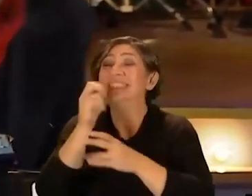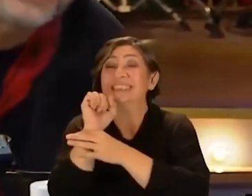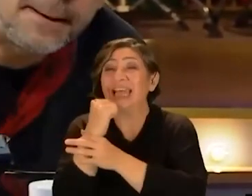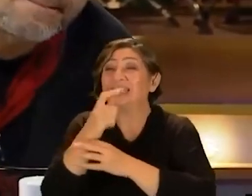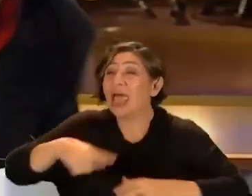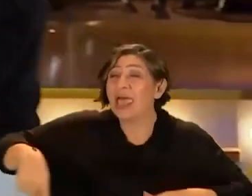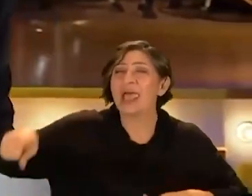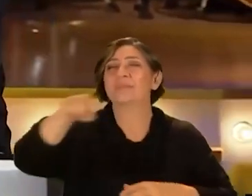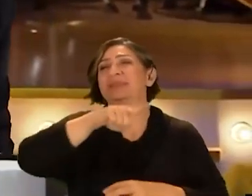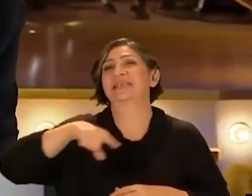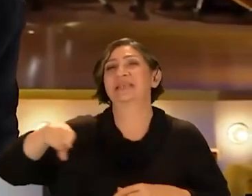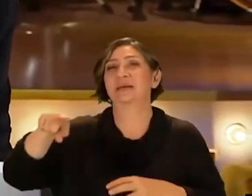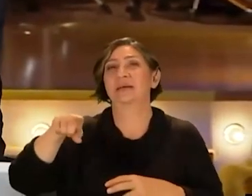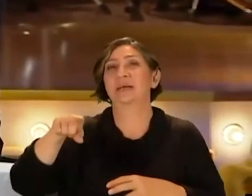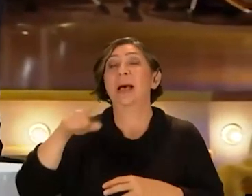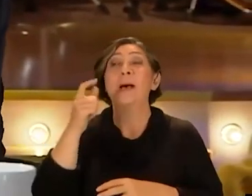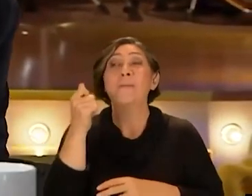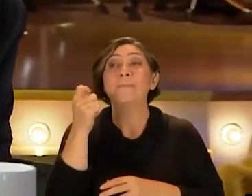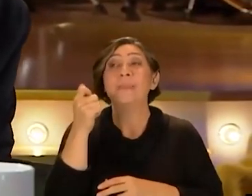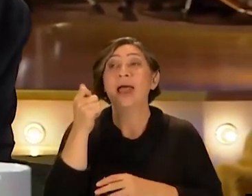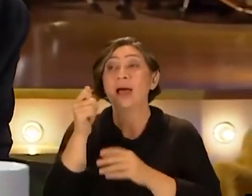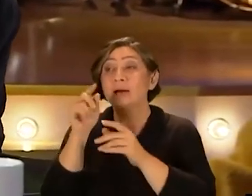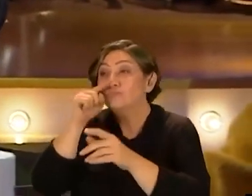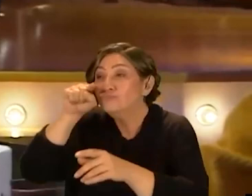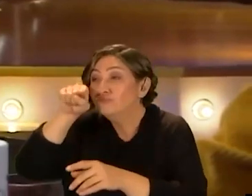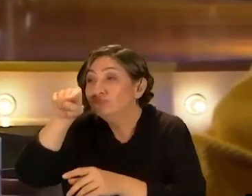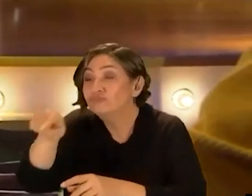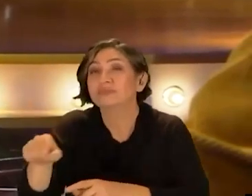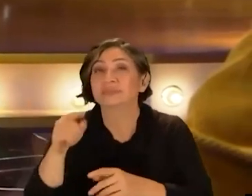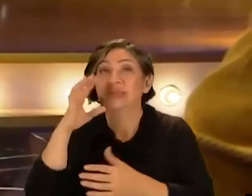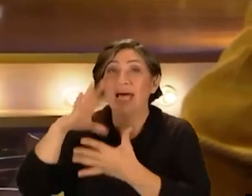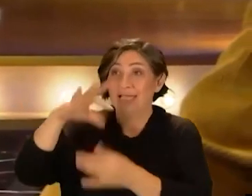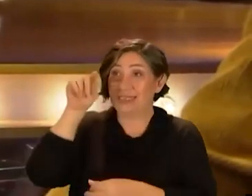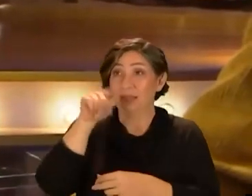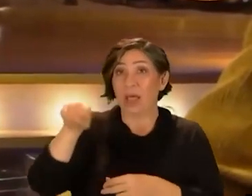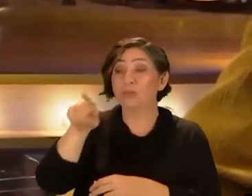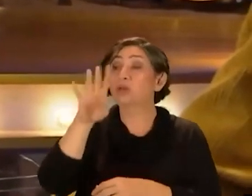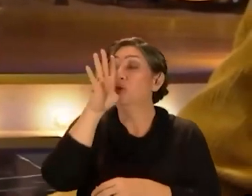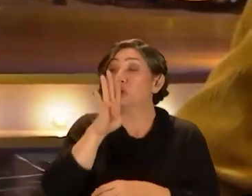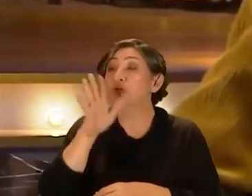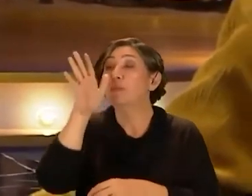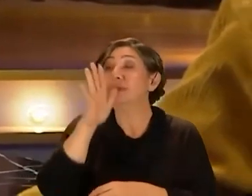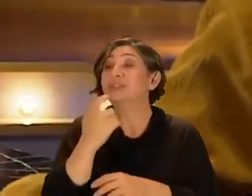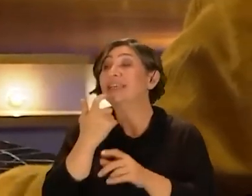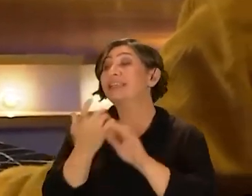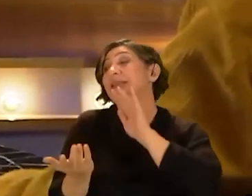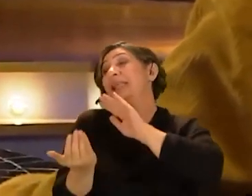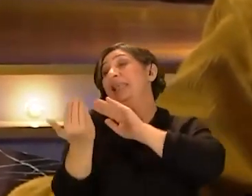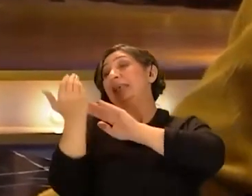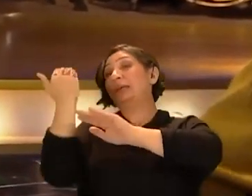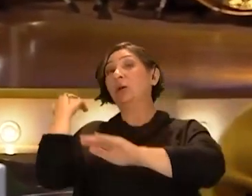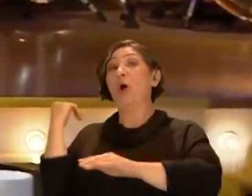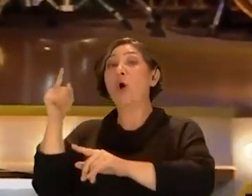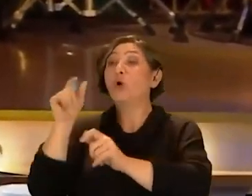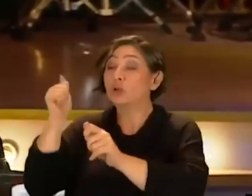sanatçılar hepsi hepsi paraya tama etmiş adamlar bundan dört yüz beş yüz yıl geriye git